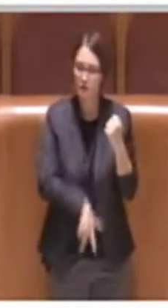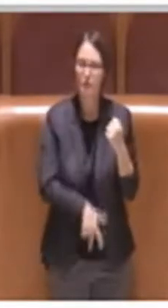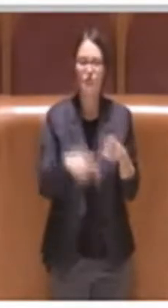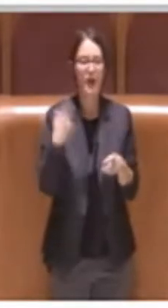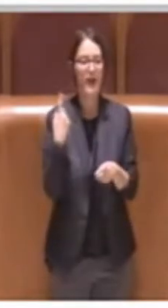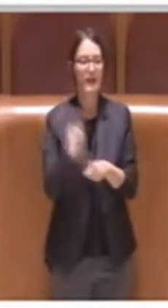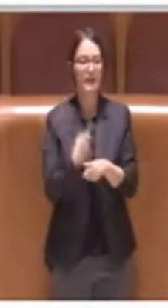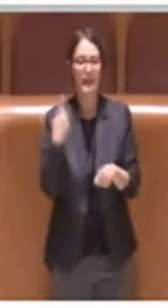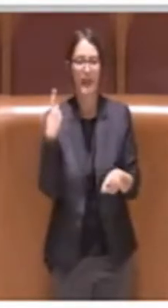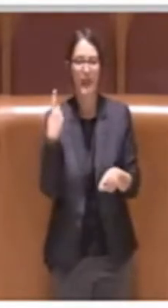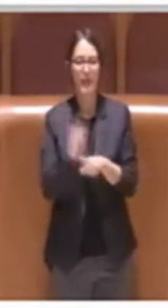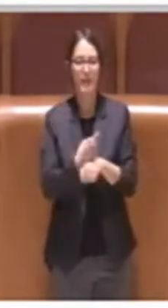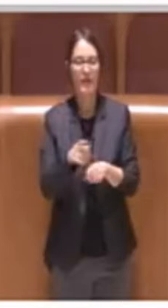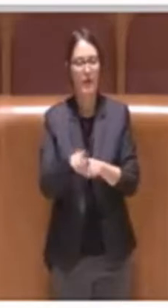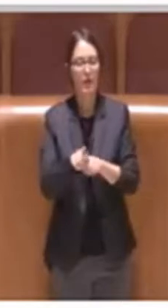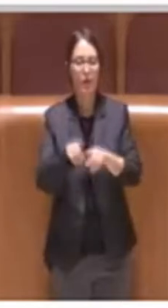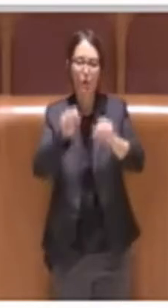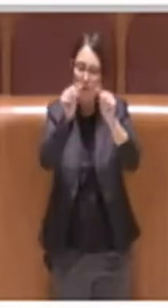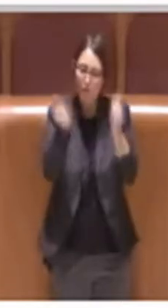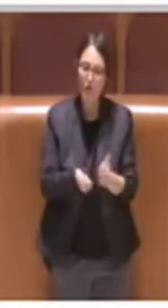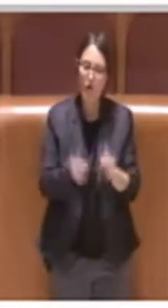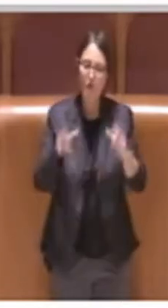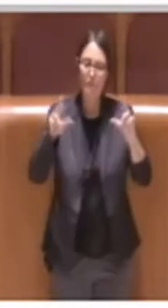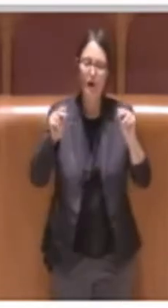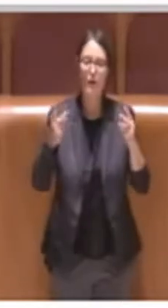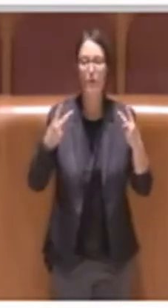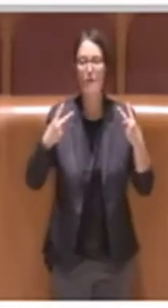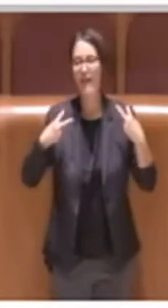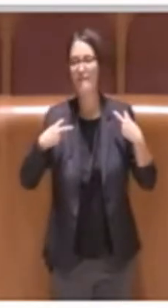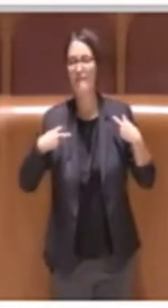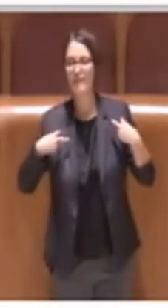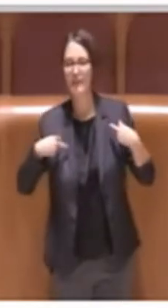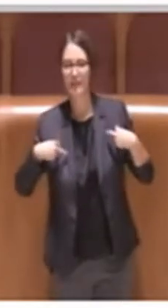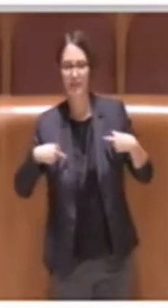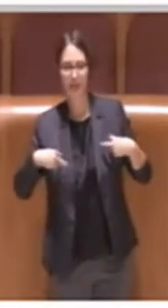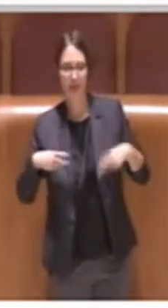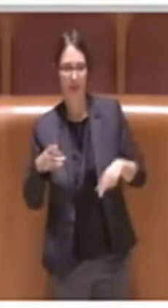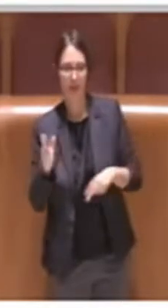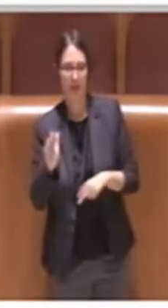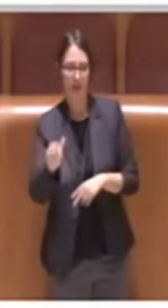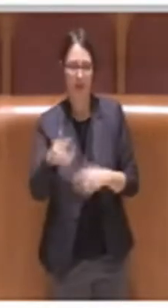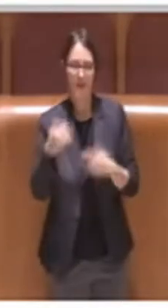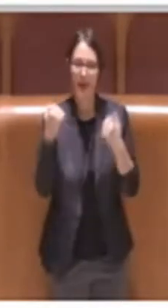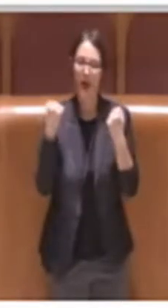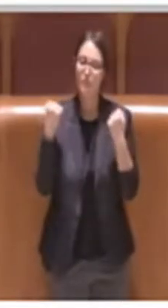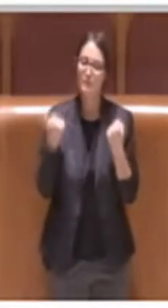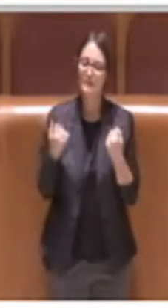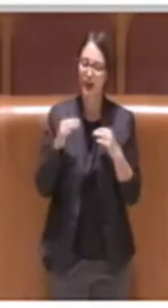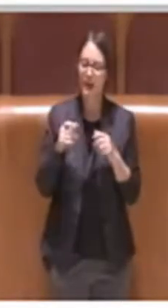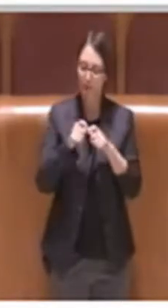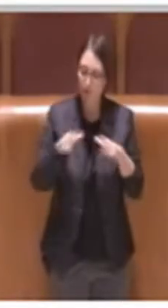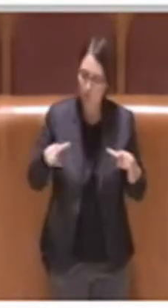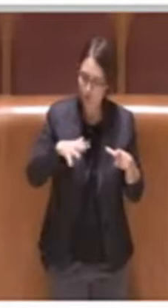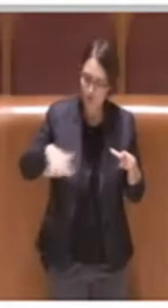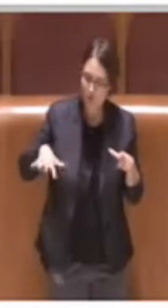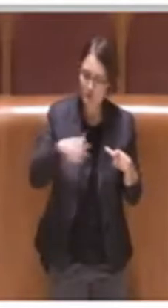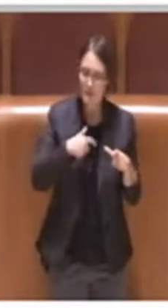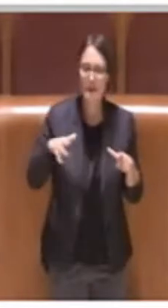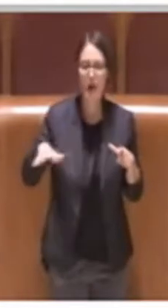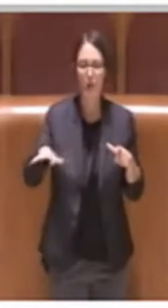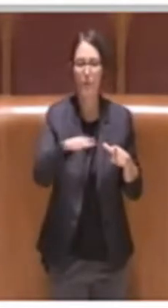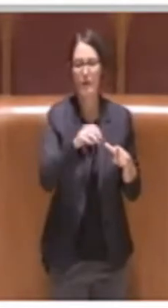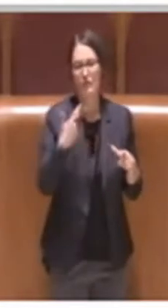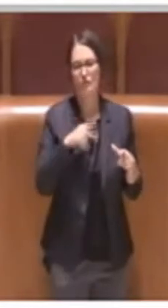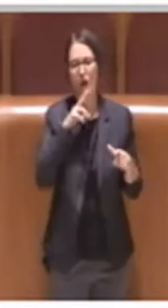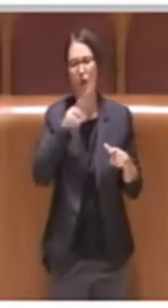interpretato come una nuova modalità di vivere, di abitare la nostra città e i nostri quartieri. L'ho detto prima nel mio intervento